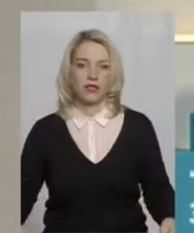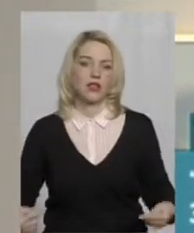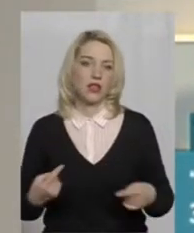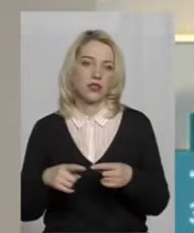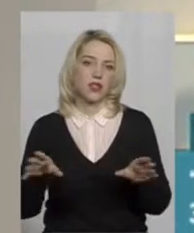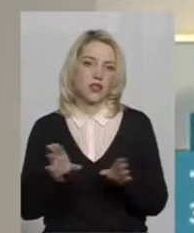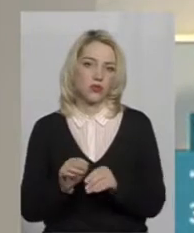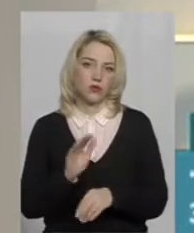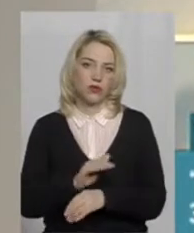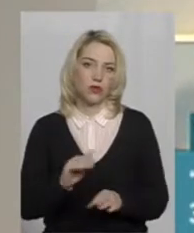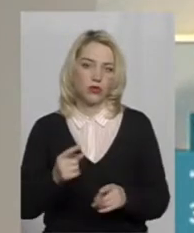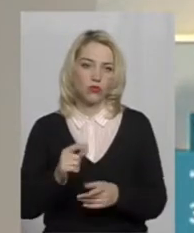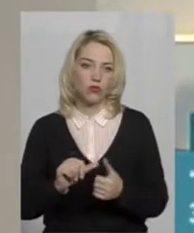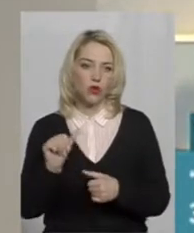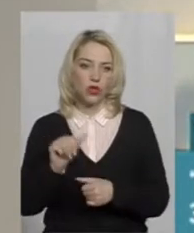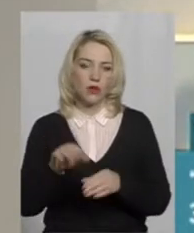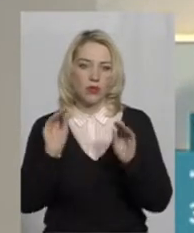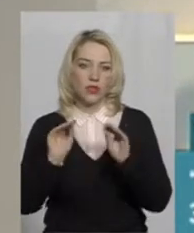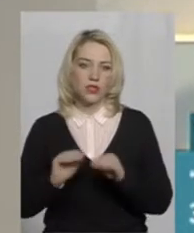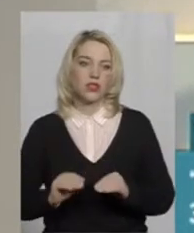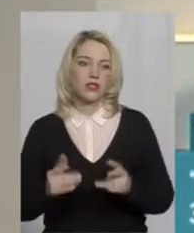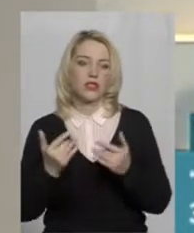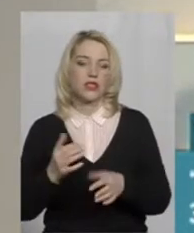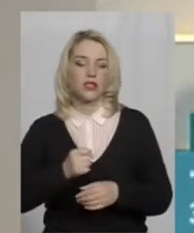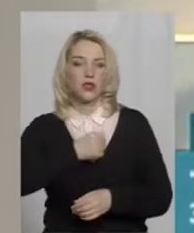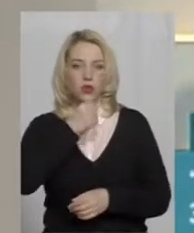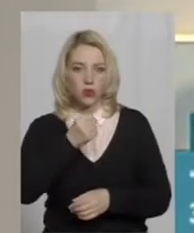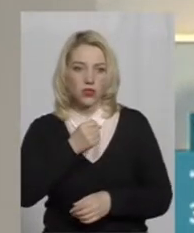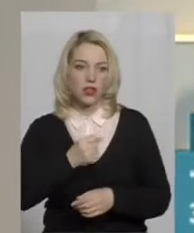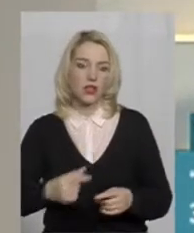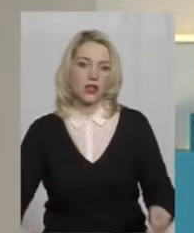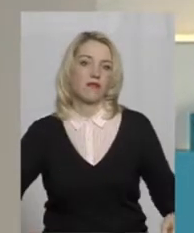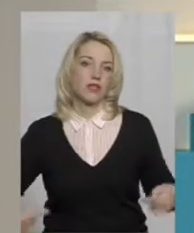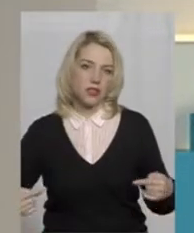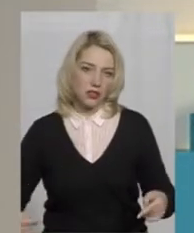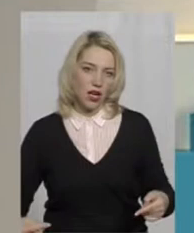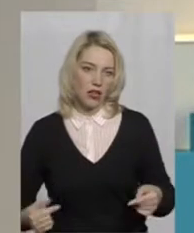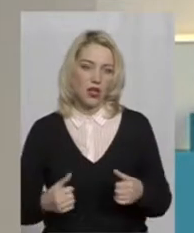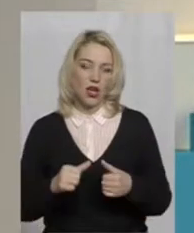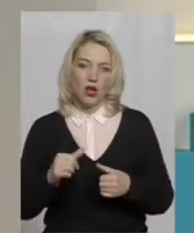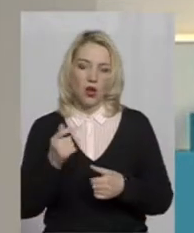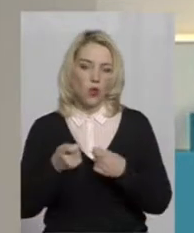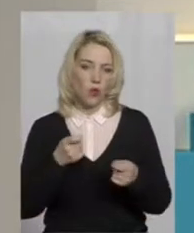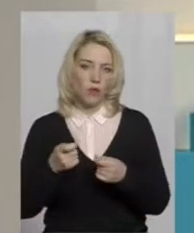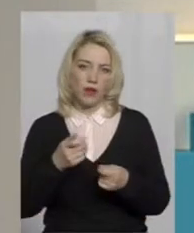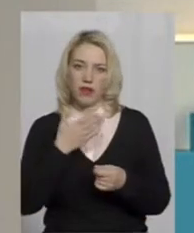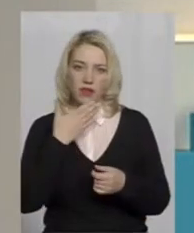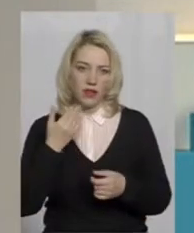Це разом із дітьми, тому що окремої статистики, скільки дорослих пересуваються на візках, управлінні немає.